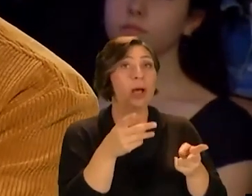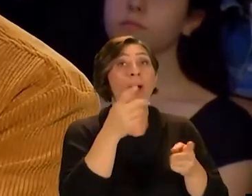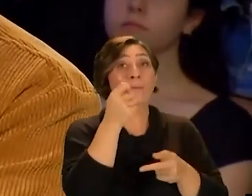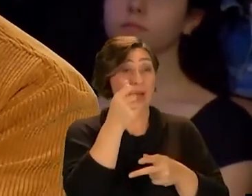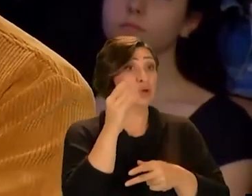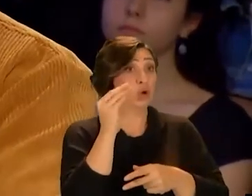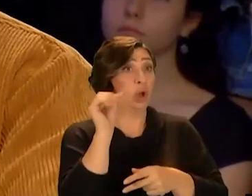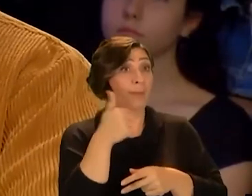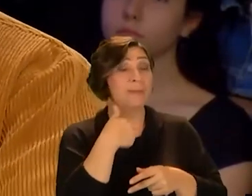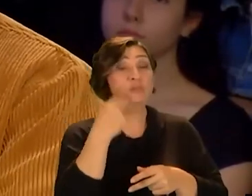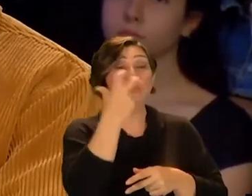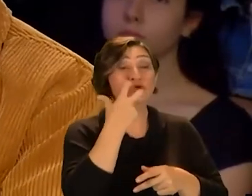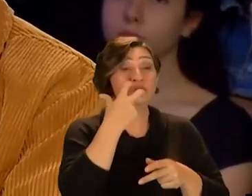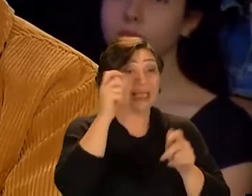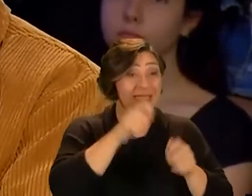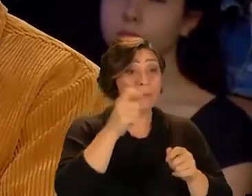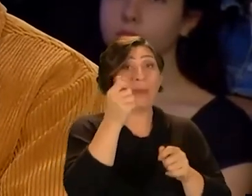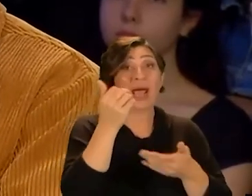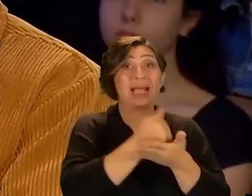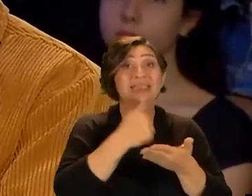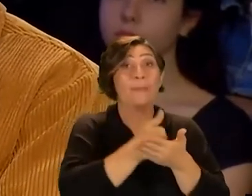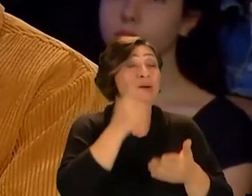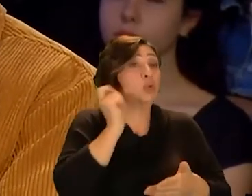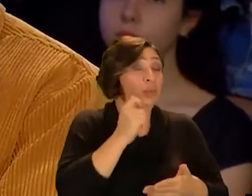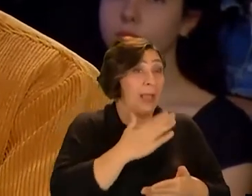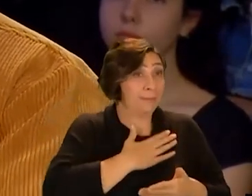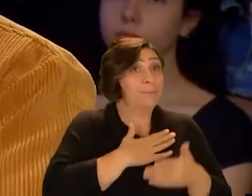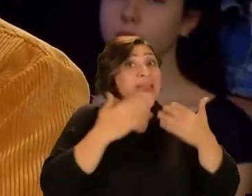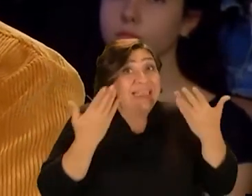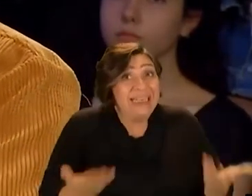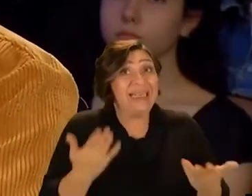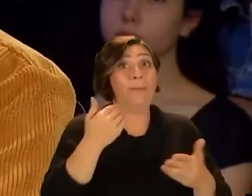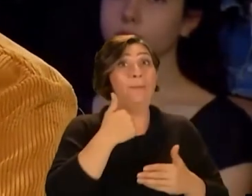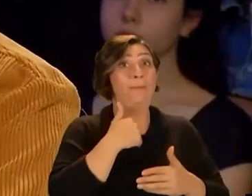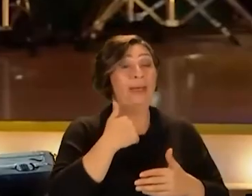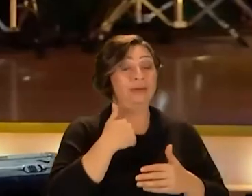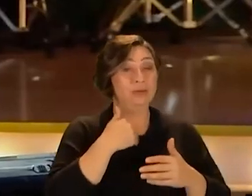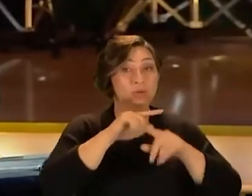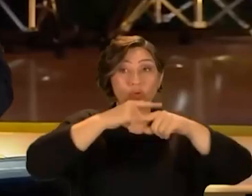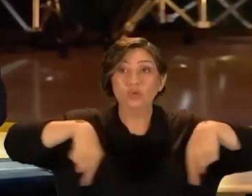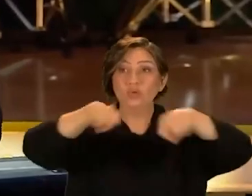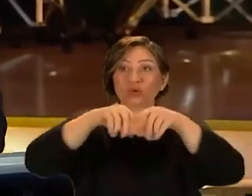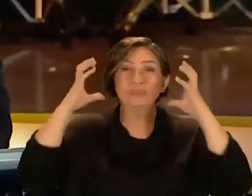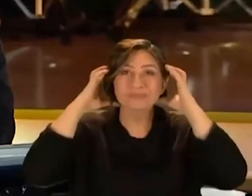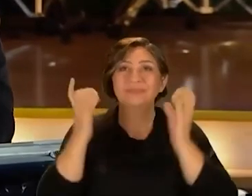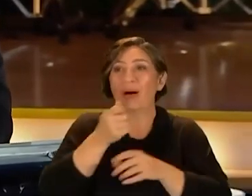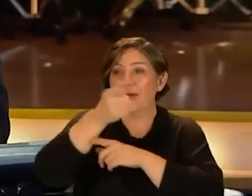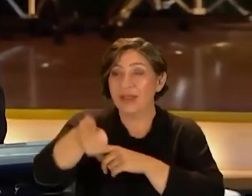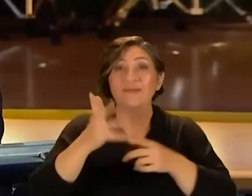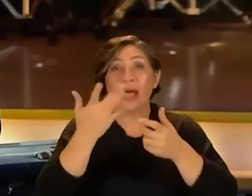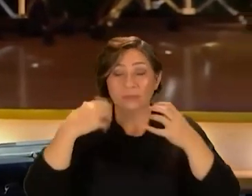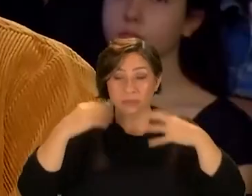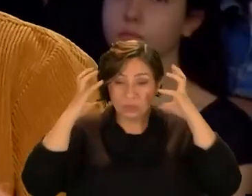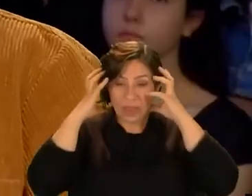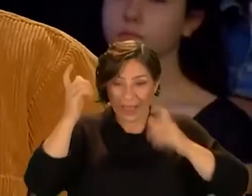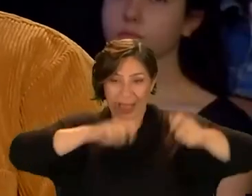evet para da çok önemli benim müzik yapmam için para ihtiyacım var para kazanmak zorundayım ki ben stüdyoya para vereyim bir şekilde ya da